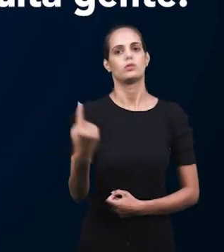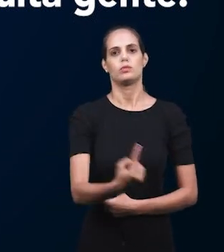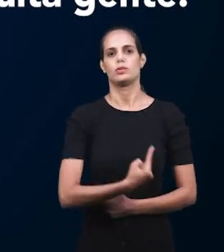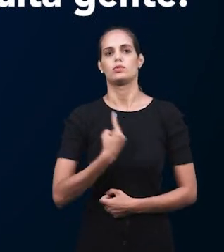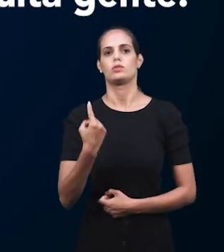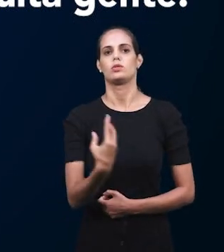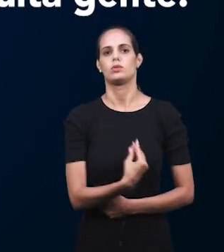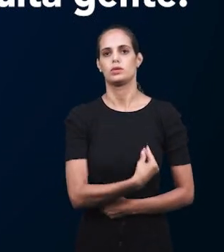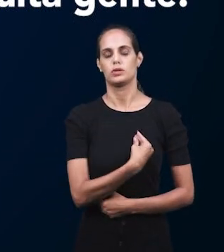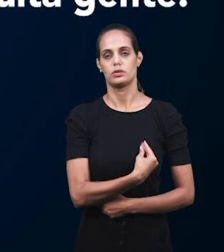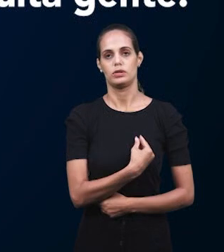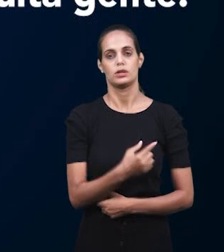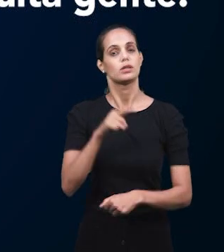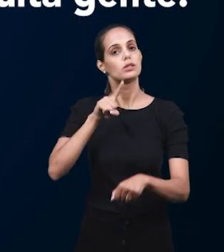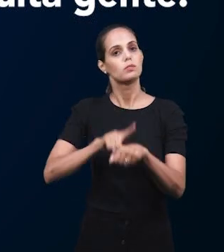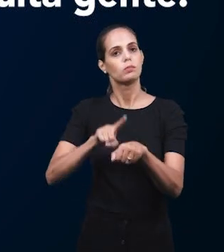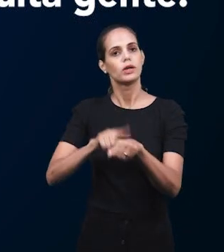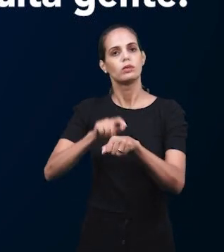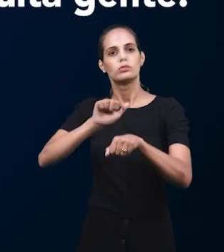Это так нам важно.